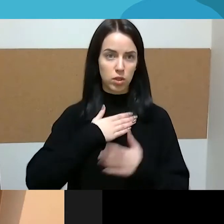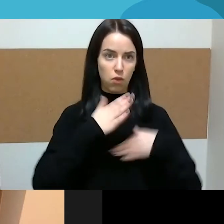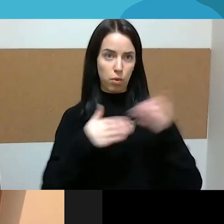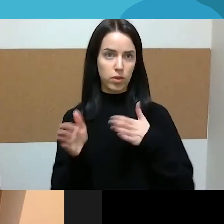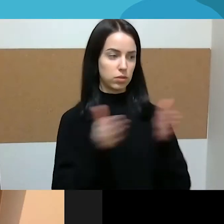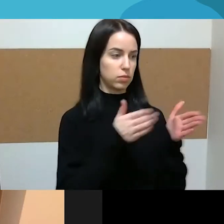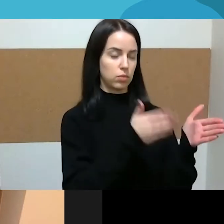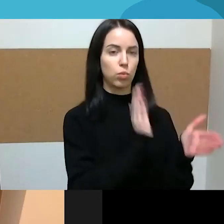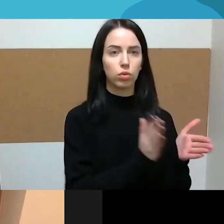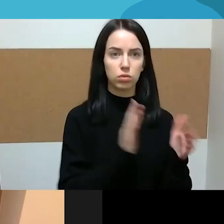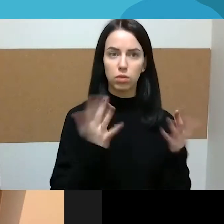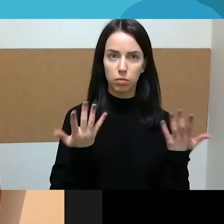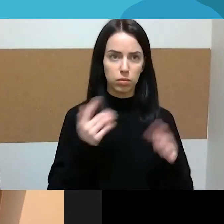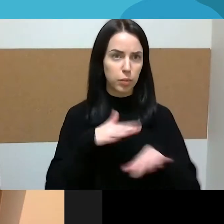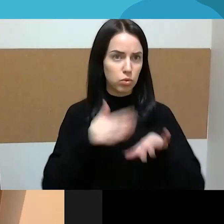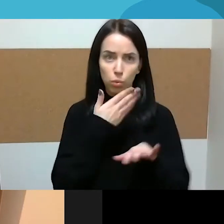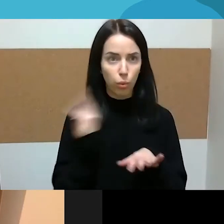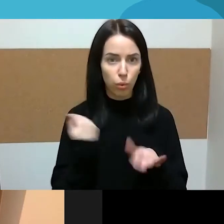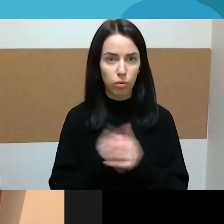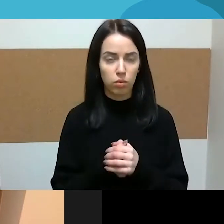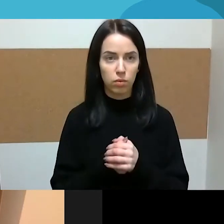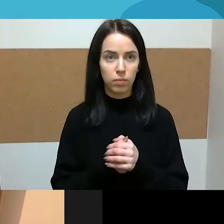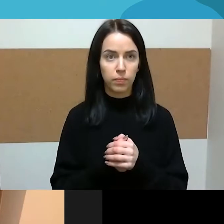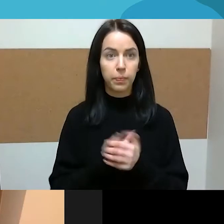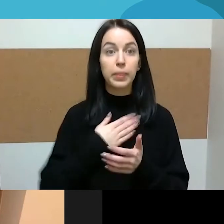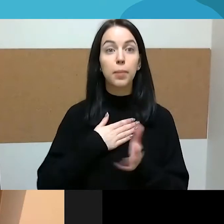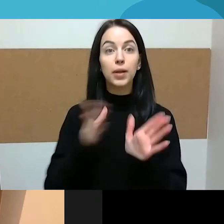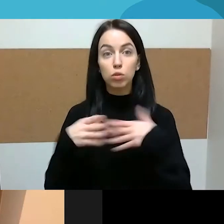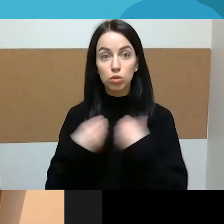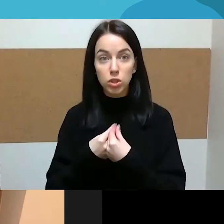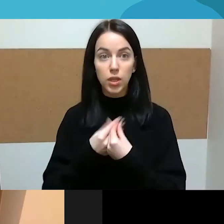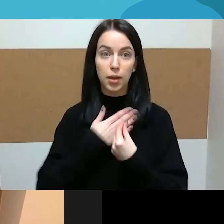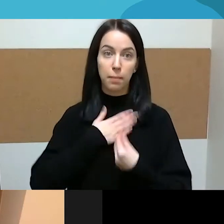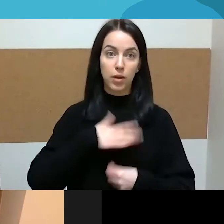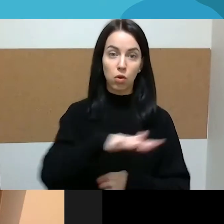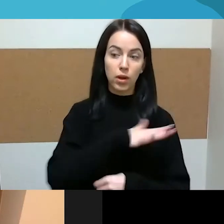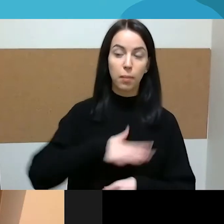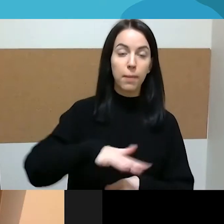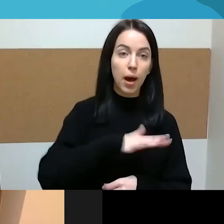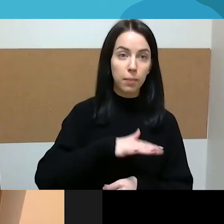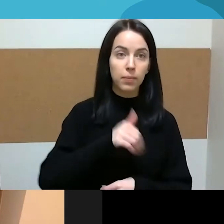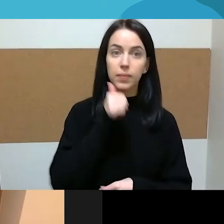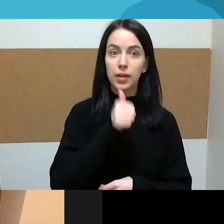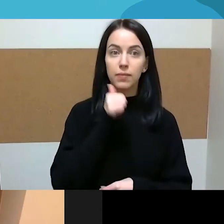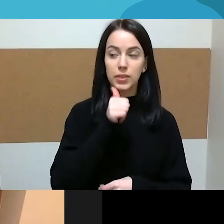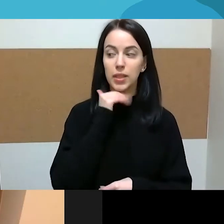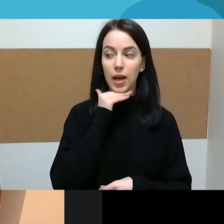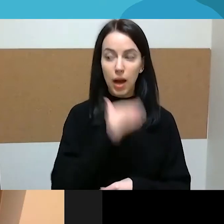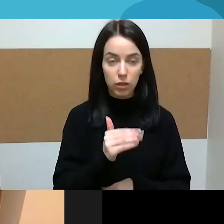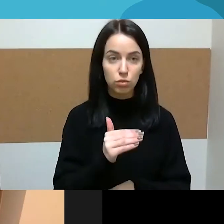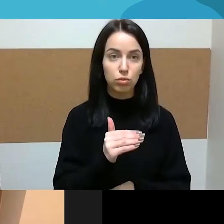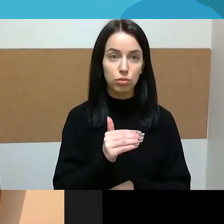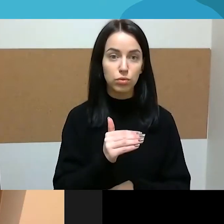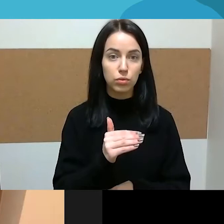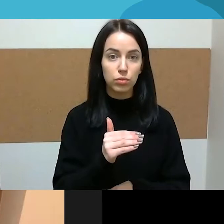hobiais. Tai man atrodo ir mano šeimoje ir mano aplinkoje visuomet buvo akivaizdu, kad yra